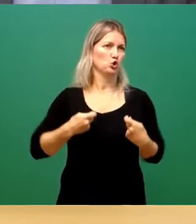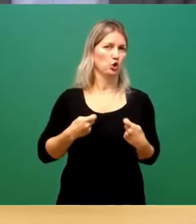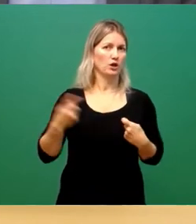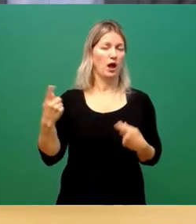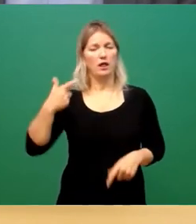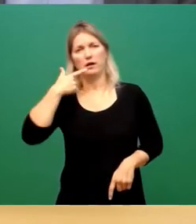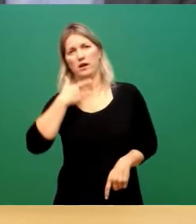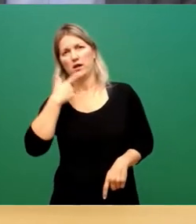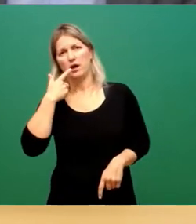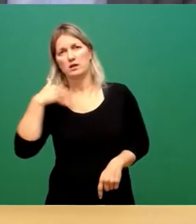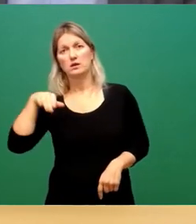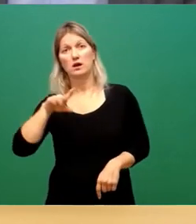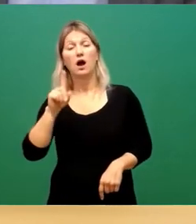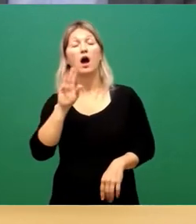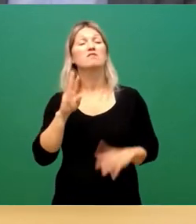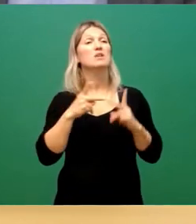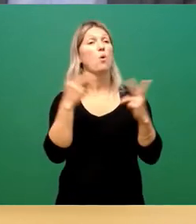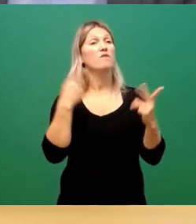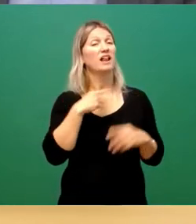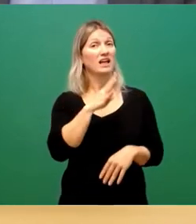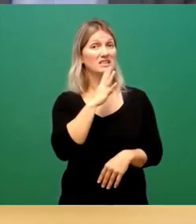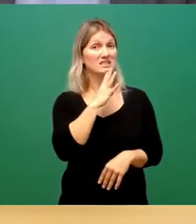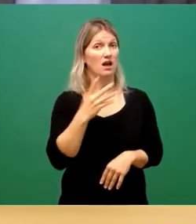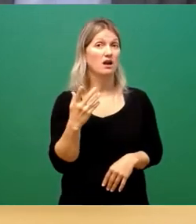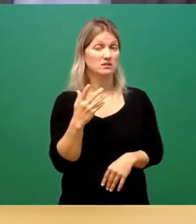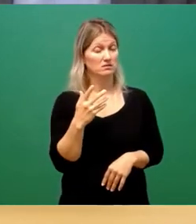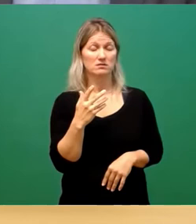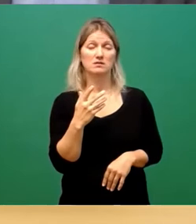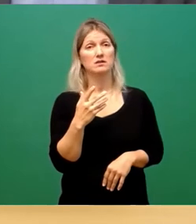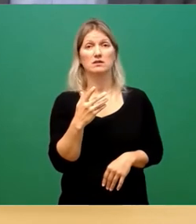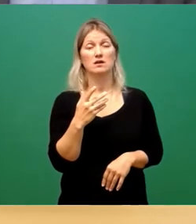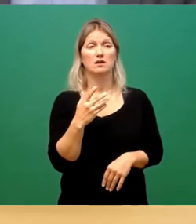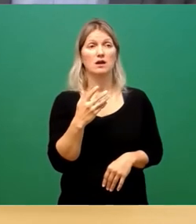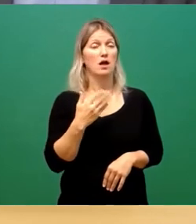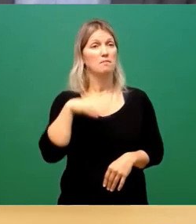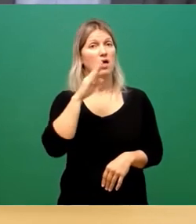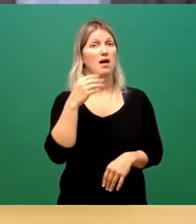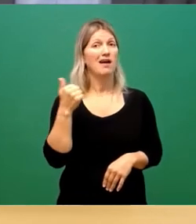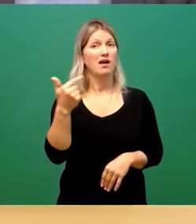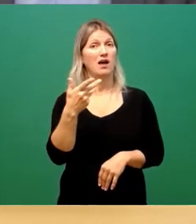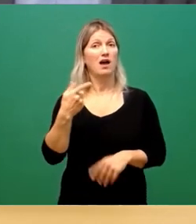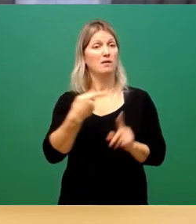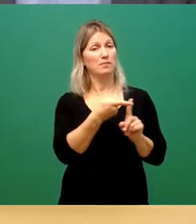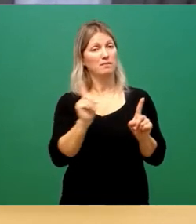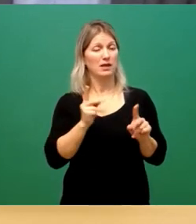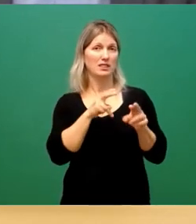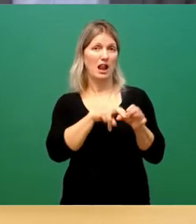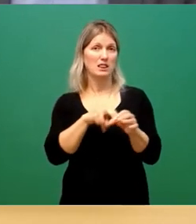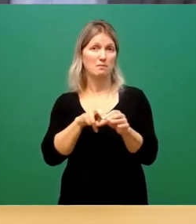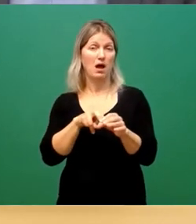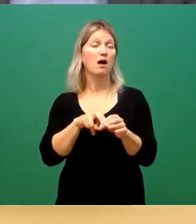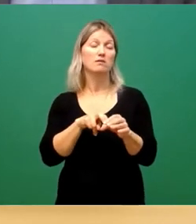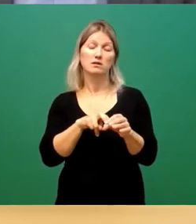Öffentlich geäußert haben sich in der Regel Teilnehmer des Kreises und nicht der Oberbürgermeister.